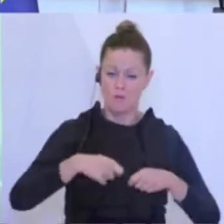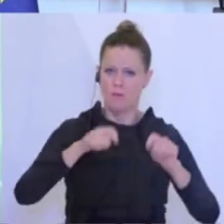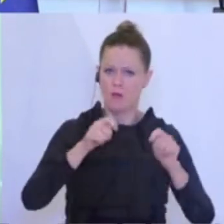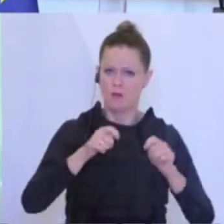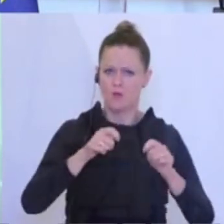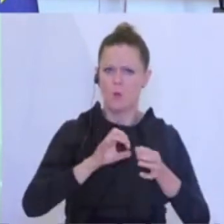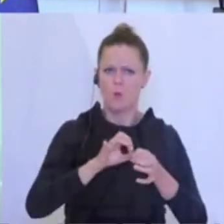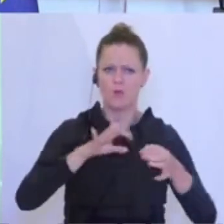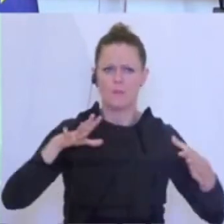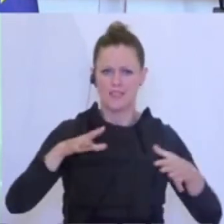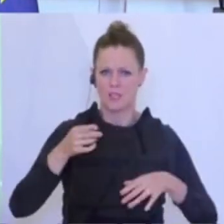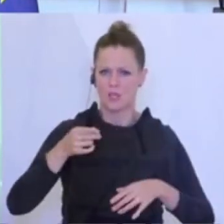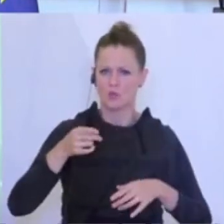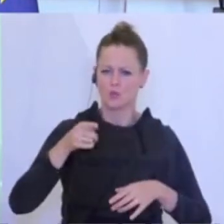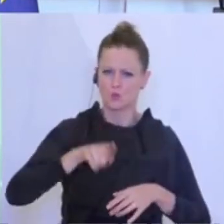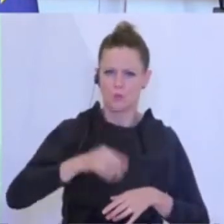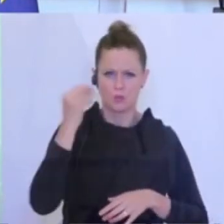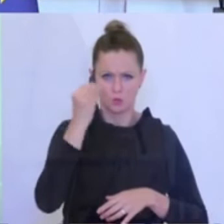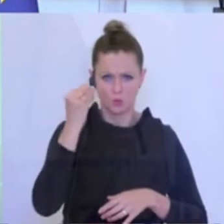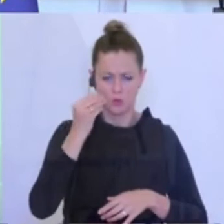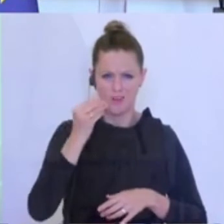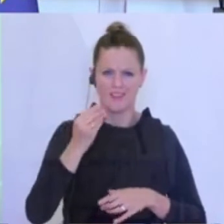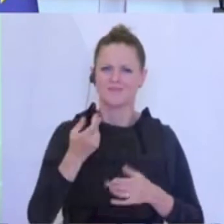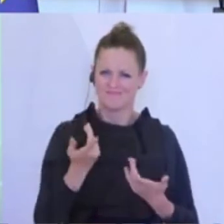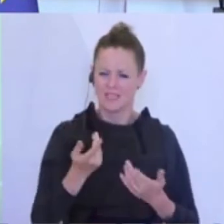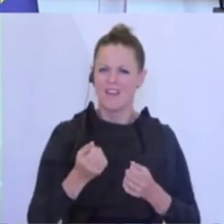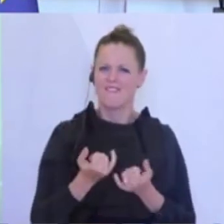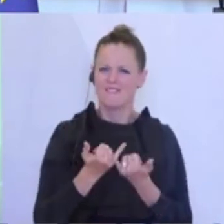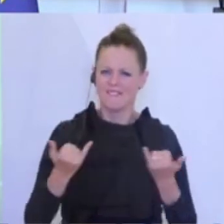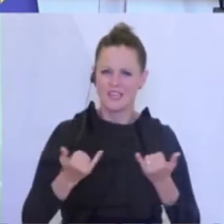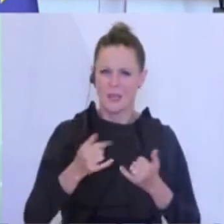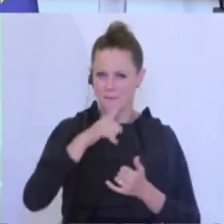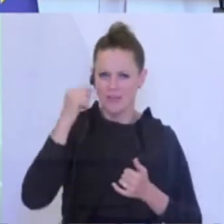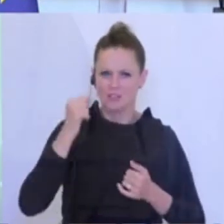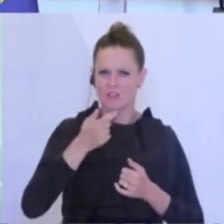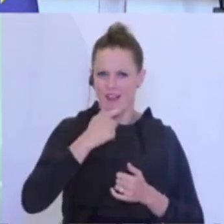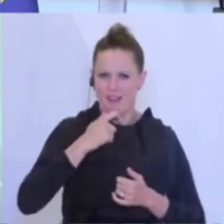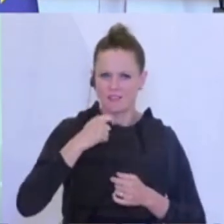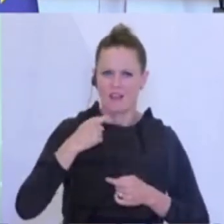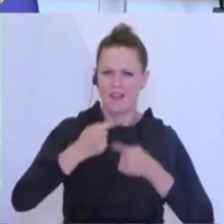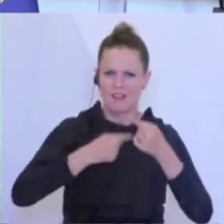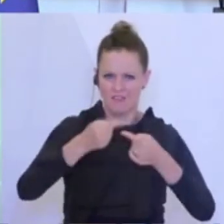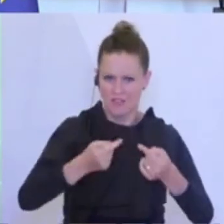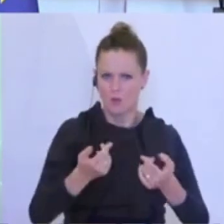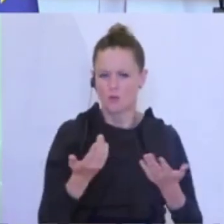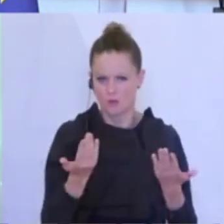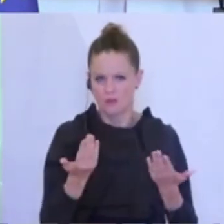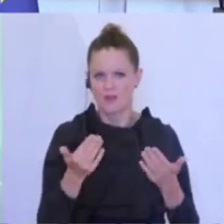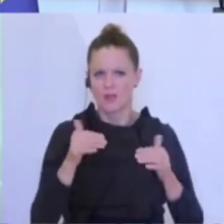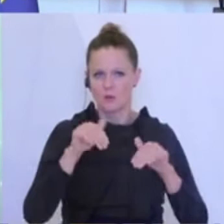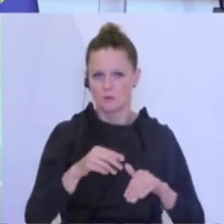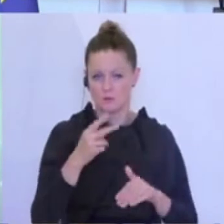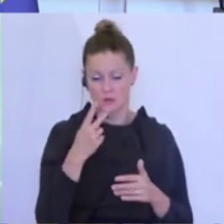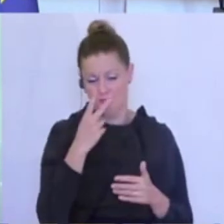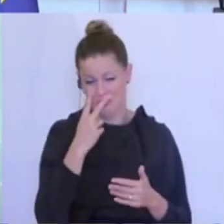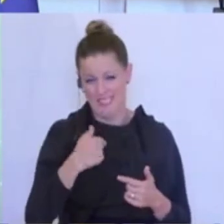Wesentlichen der demografischen Entwicklung in Österreich. Ich habe Ihnen dazu, und das sehen Sie mir nach als ehemaligen Professor für Geografie, zwei